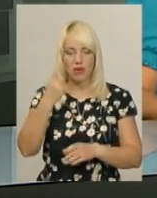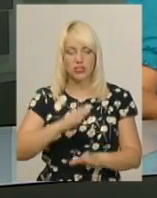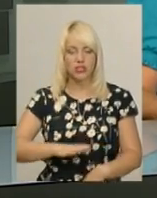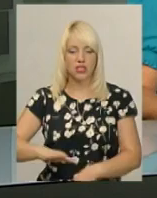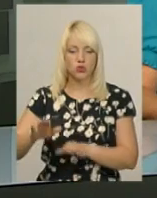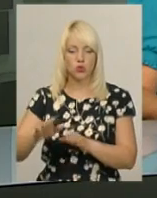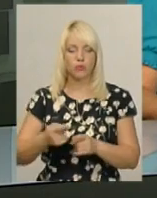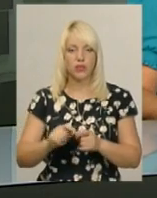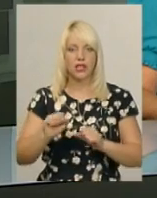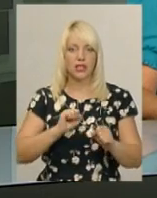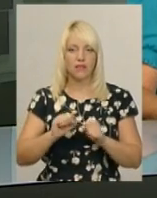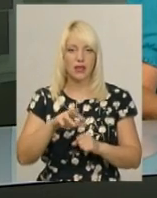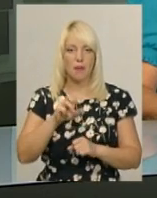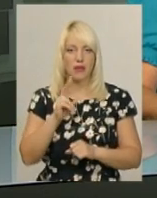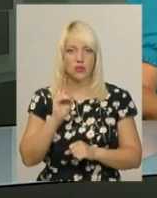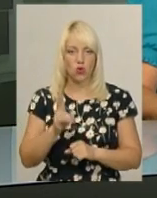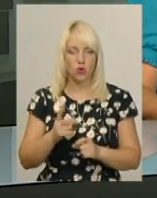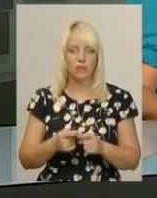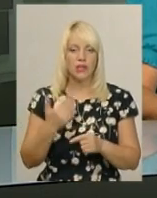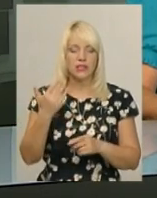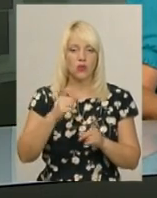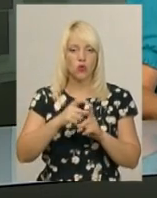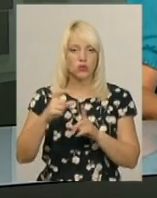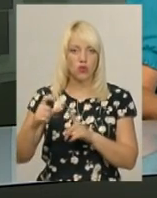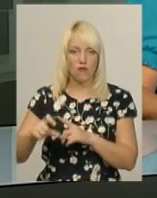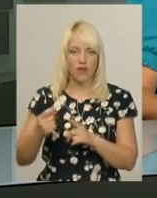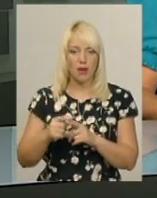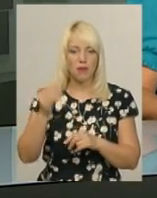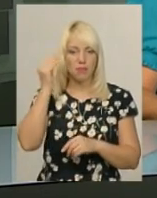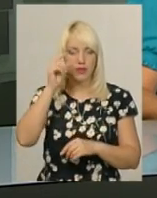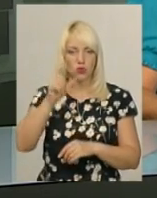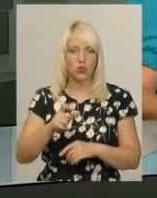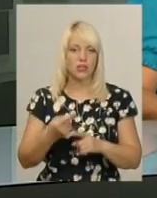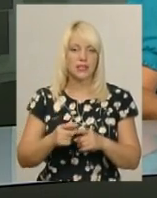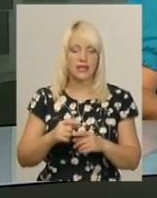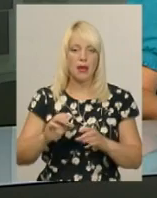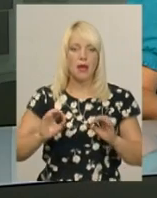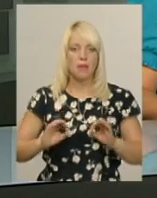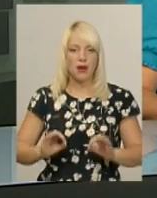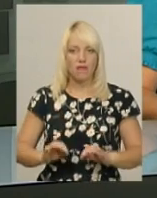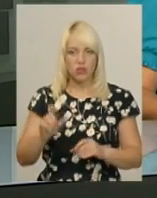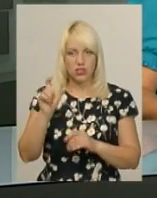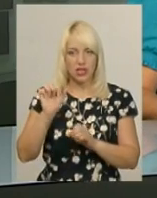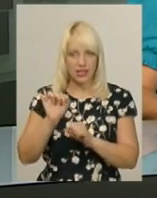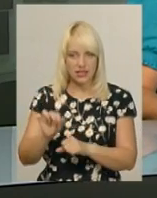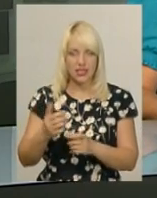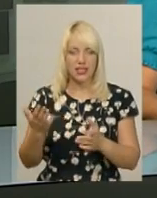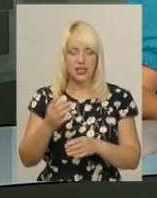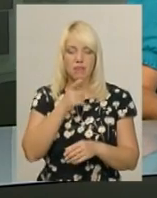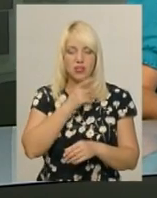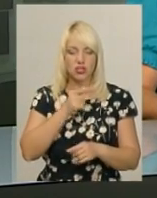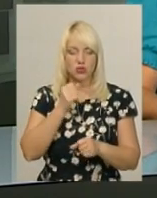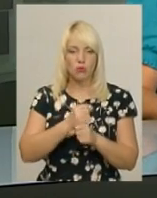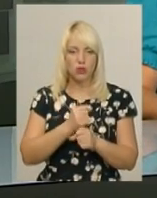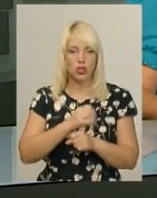місцевої прокуратури Павло Маслюк. За його словами, підозрюваний – це правозахисник, який під час роботи юрисконсультом в одному із хмельницьких